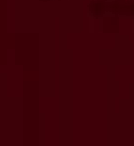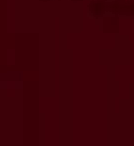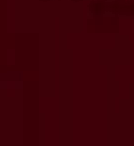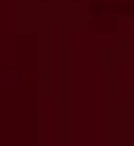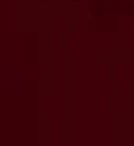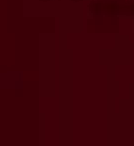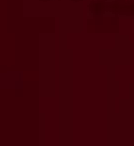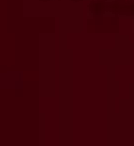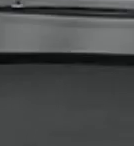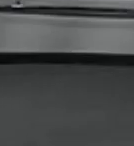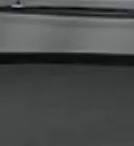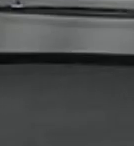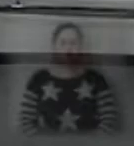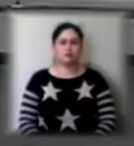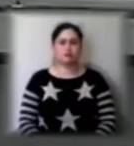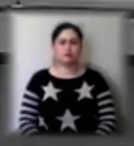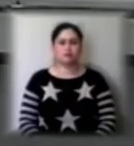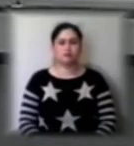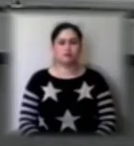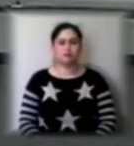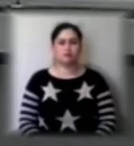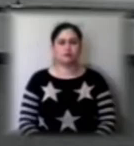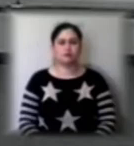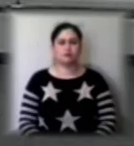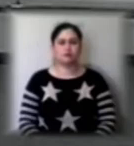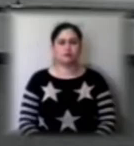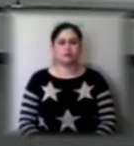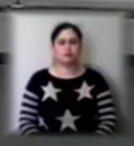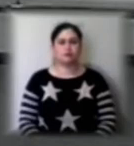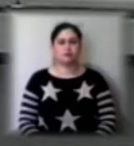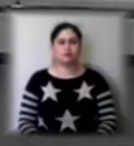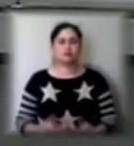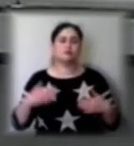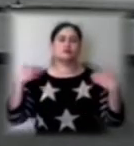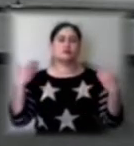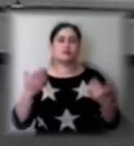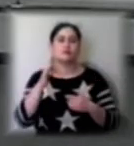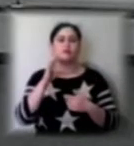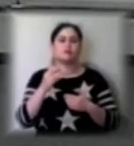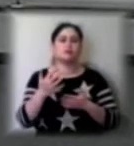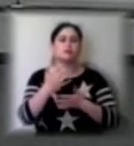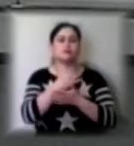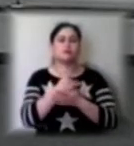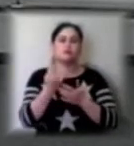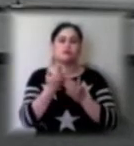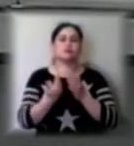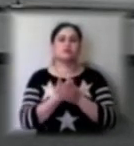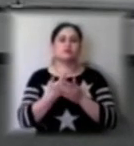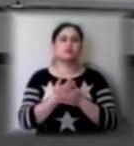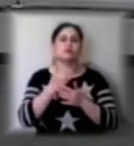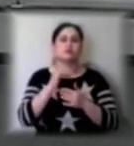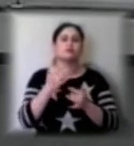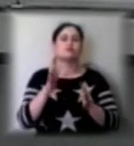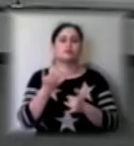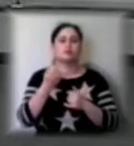Музика Мої вітання. Кореспонденти Суспільного продовжують інформувати про події п'ятниці 15